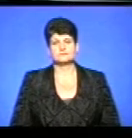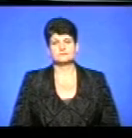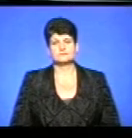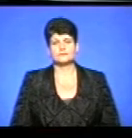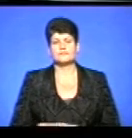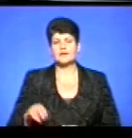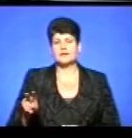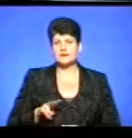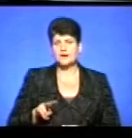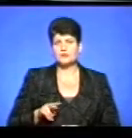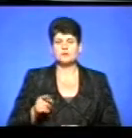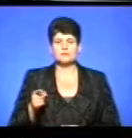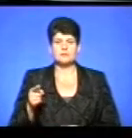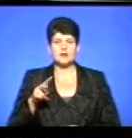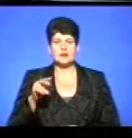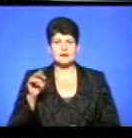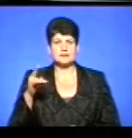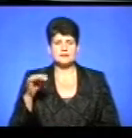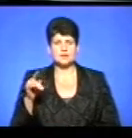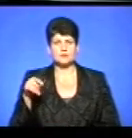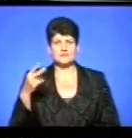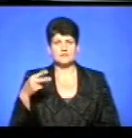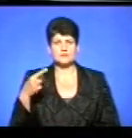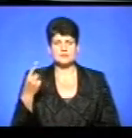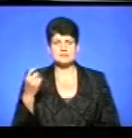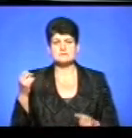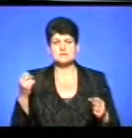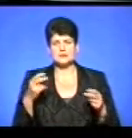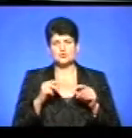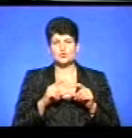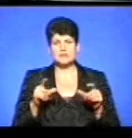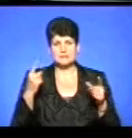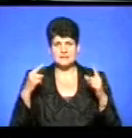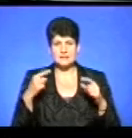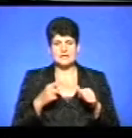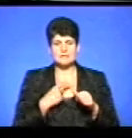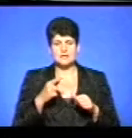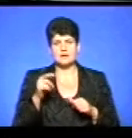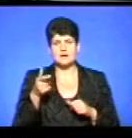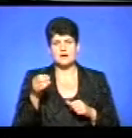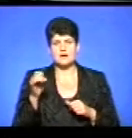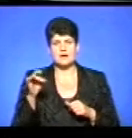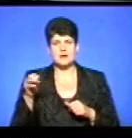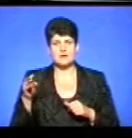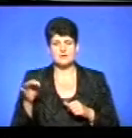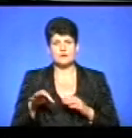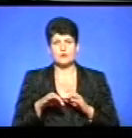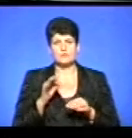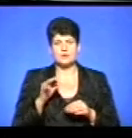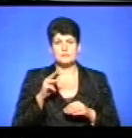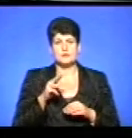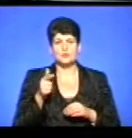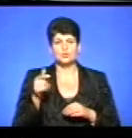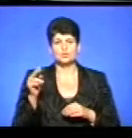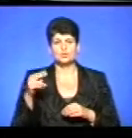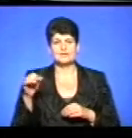Директором Тернопільського ліцею номер 21 спеціалізованої школи мистецтв імені Ігоря Герете обрано Марію Гудиму. За